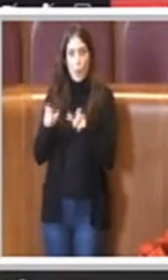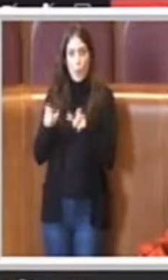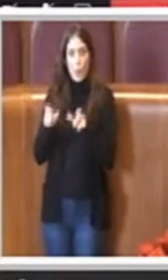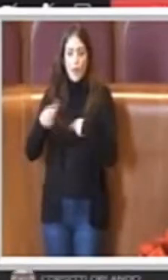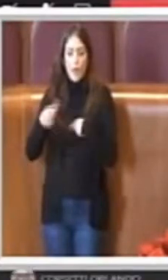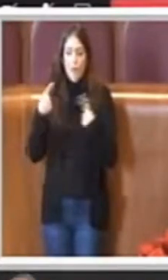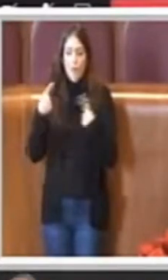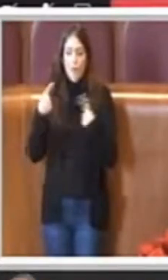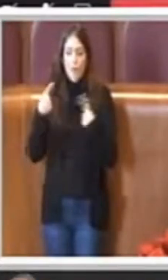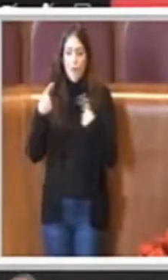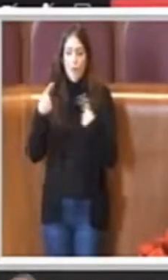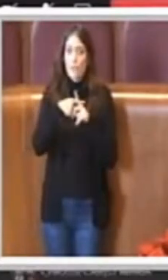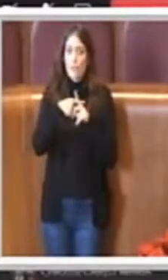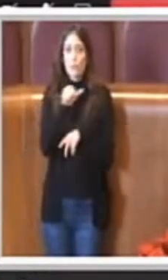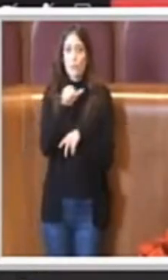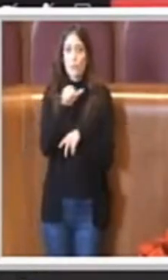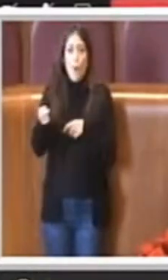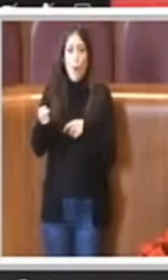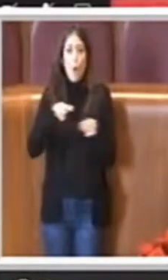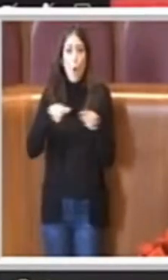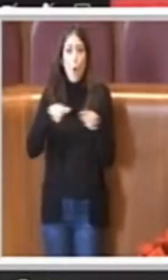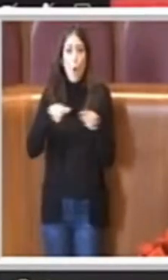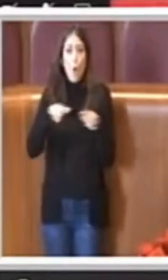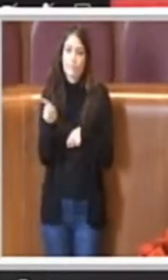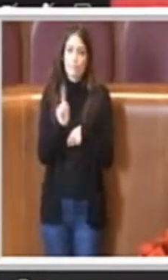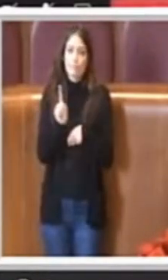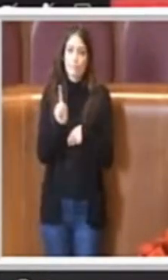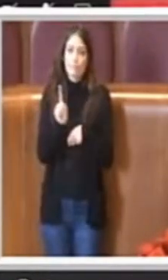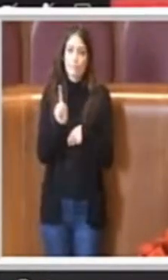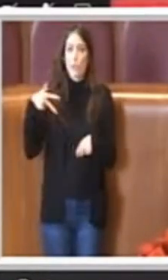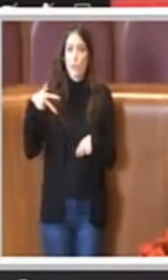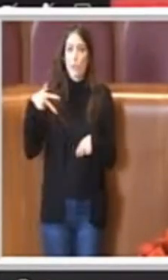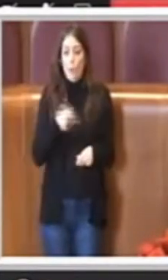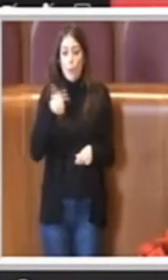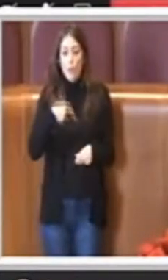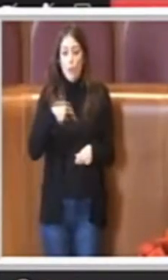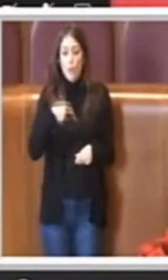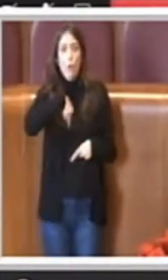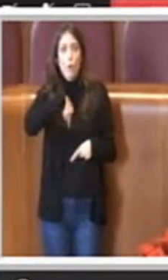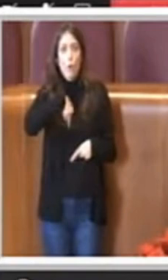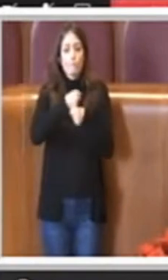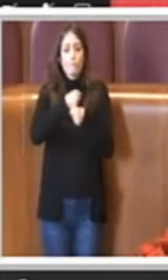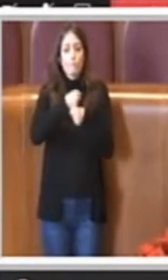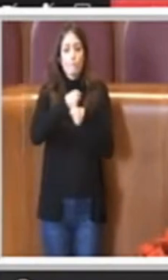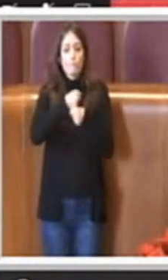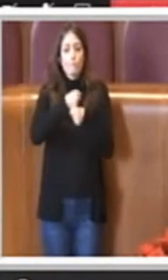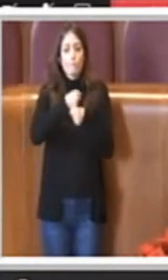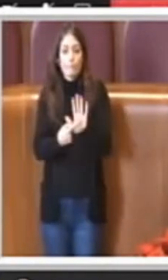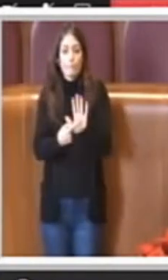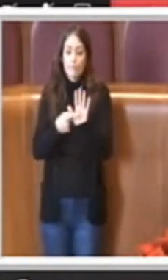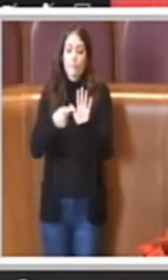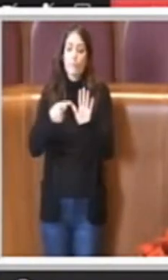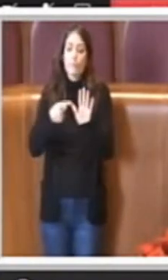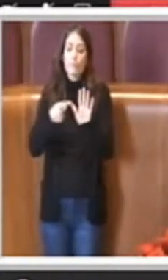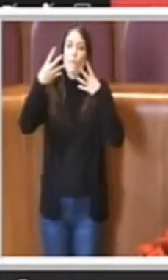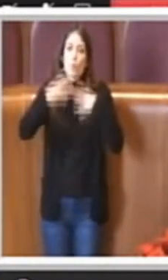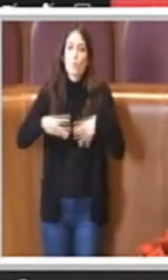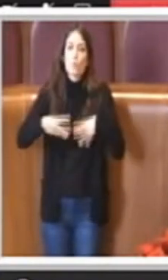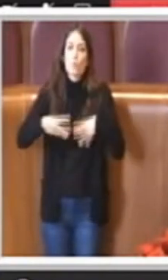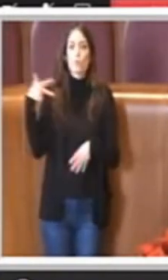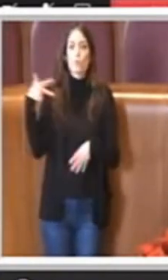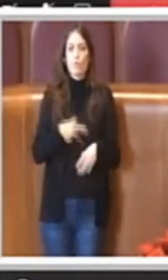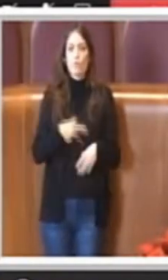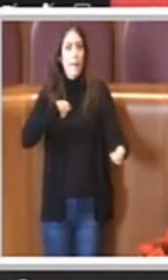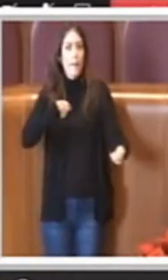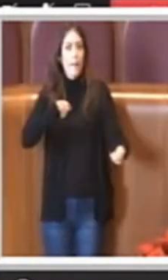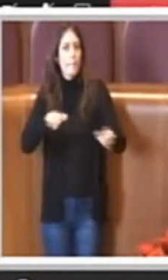sacrificio che non è solo commerciale ma anche sociale, abbiamo sempre rappresentato la funzione sociale dei mercati rappresentata